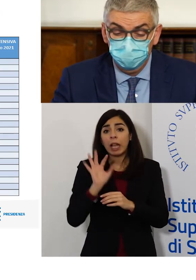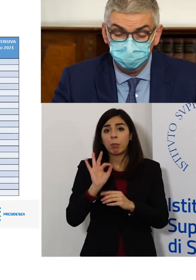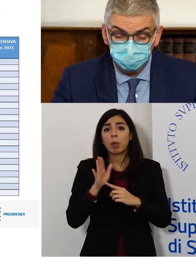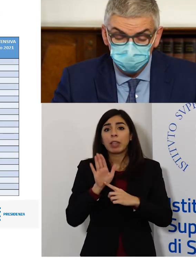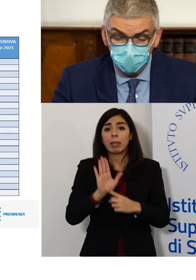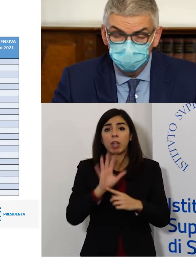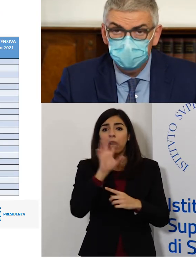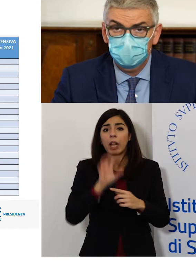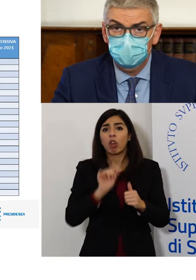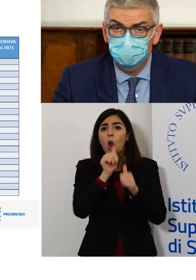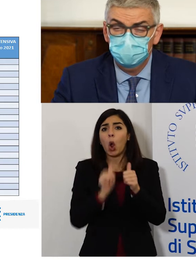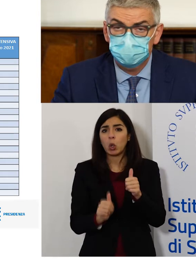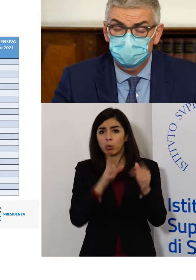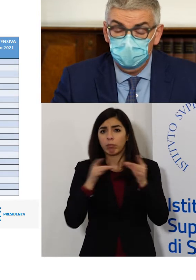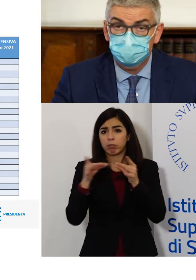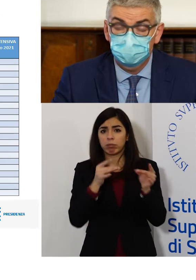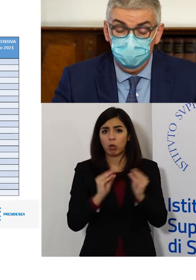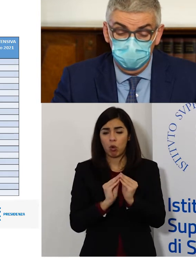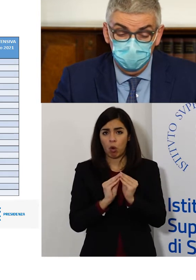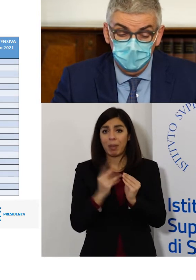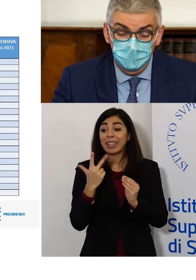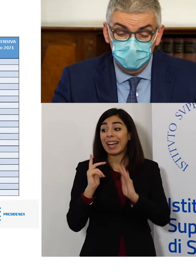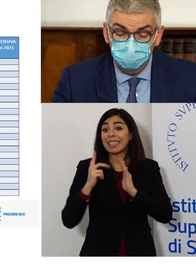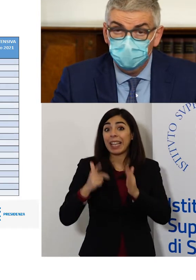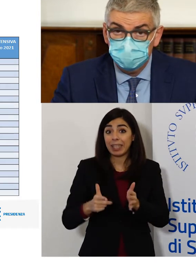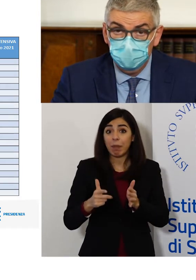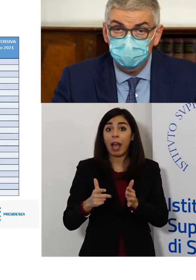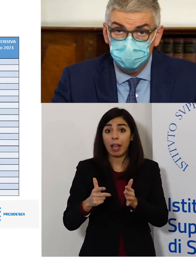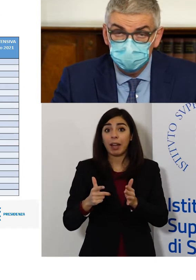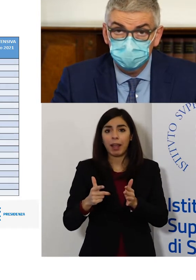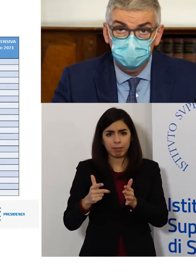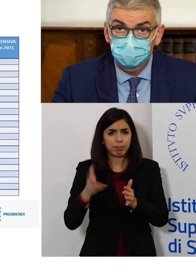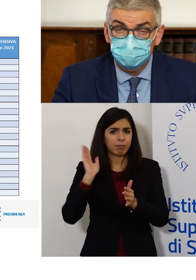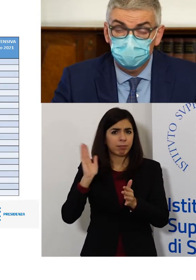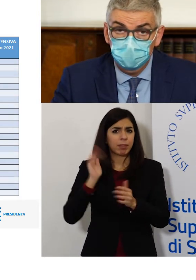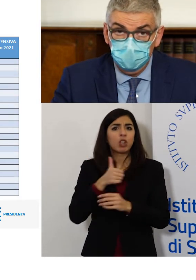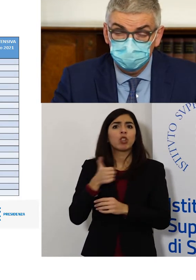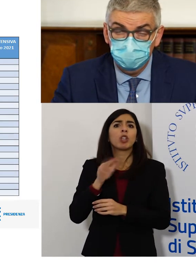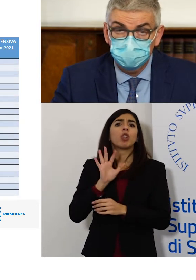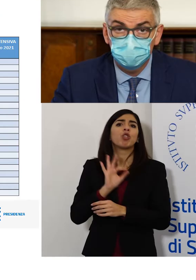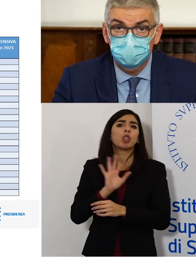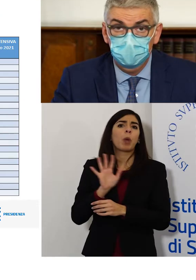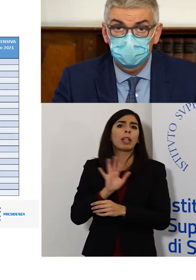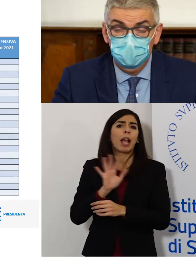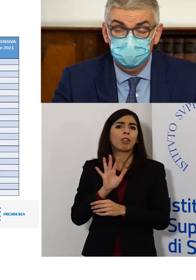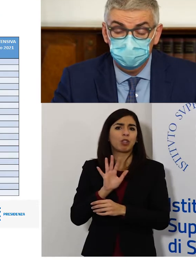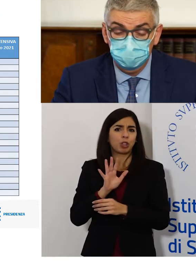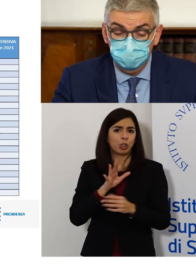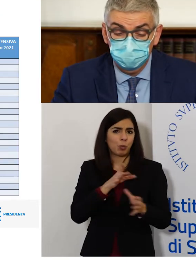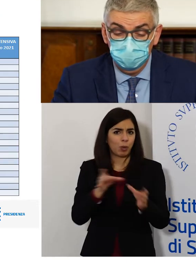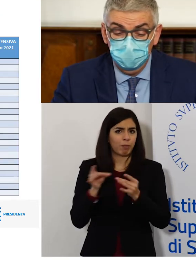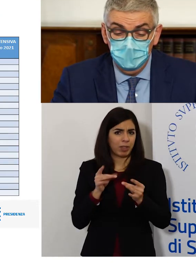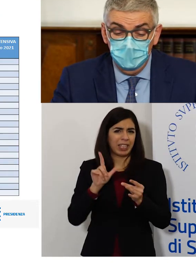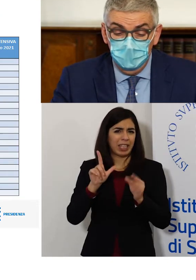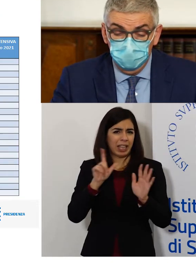'incidenza. Vedete che nelle ultime 3 settimane siamo passati da 155 casi per 100.000 abitanti